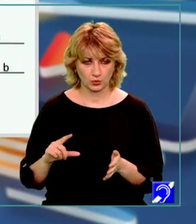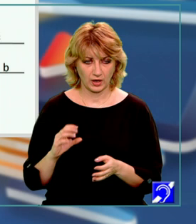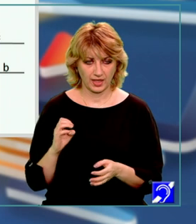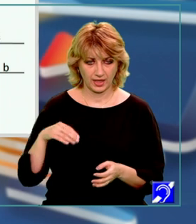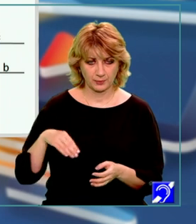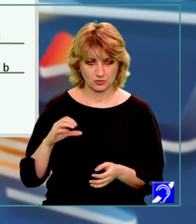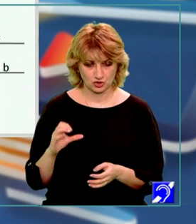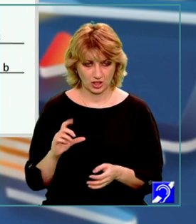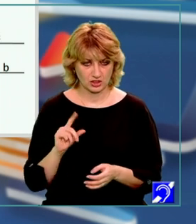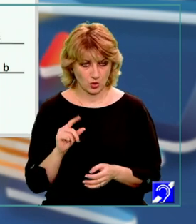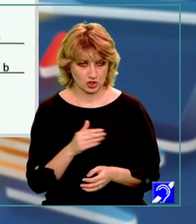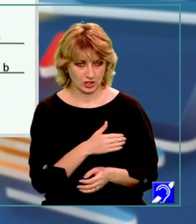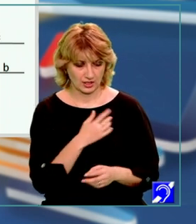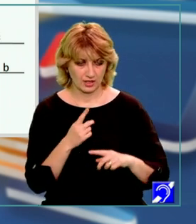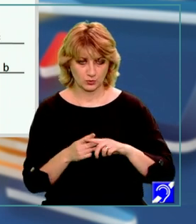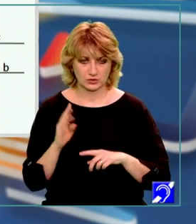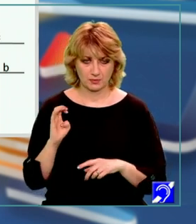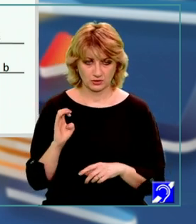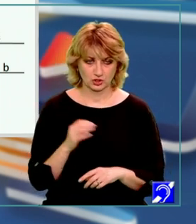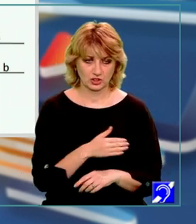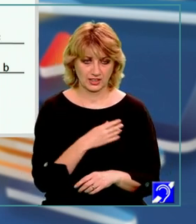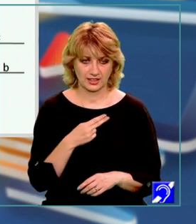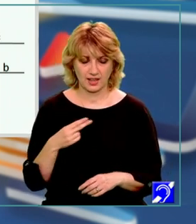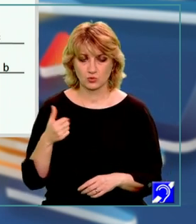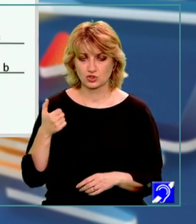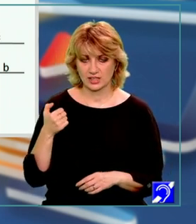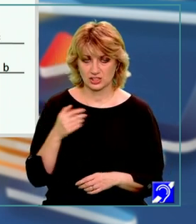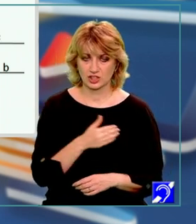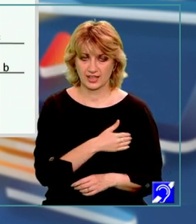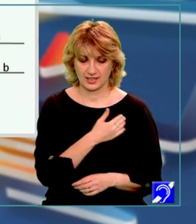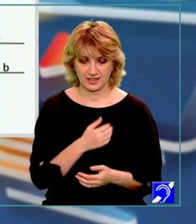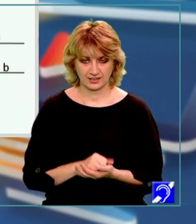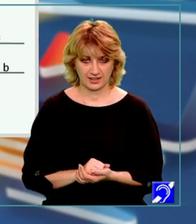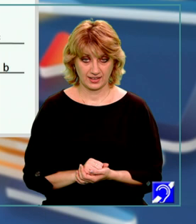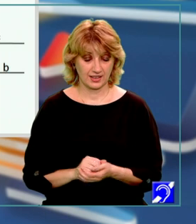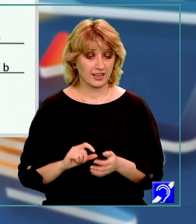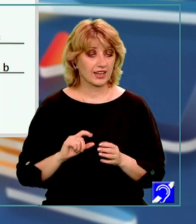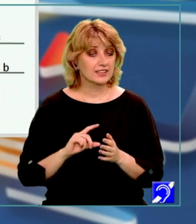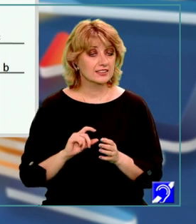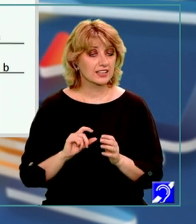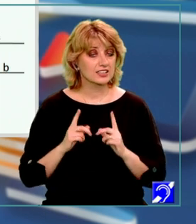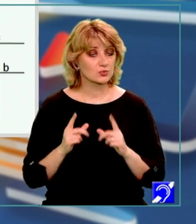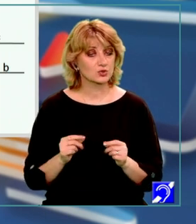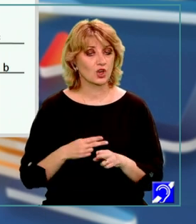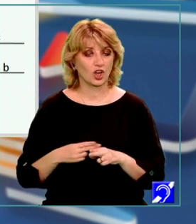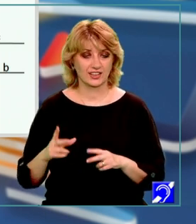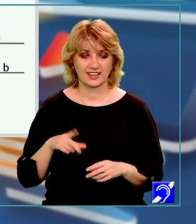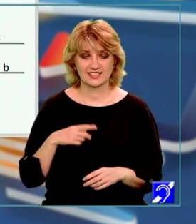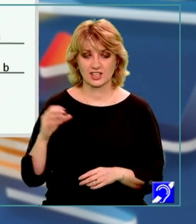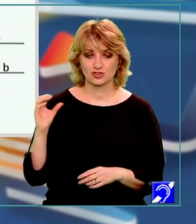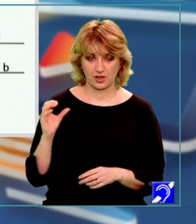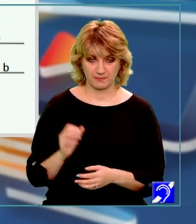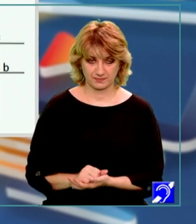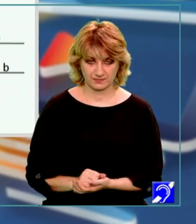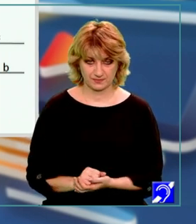20 de grade plus 40 de grade care este egal cu 60 de grade. Deci răspunsul corect este C.